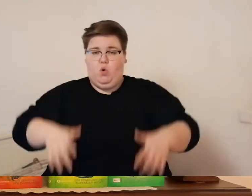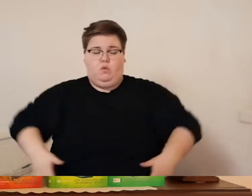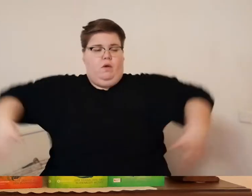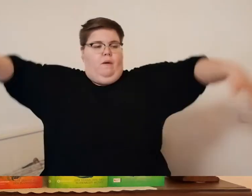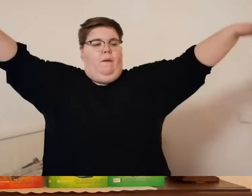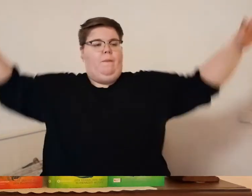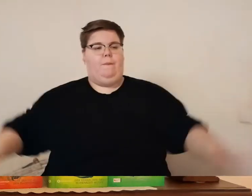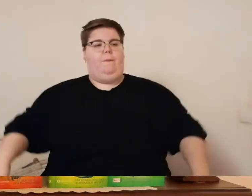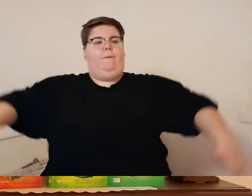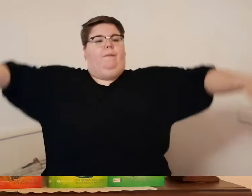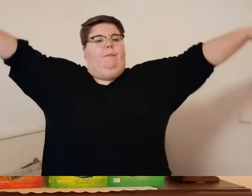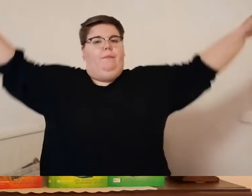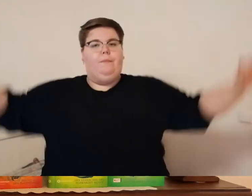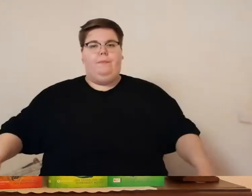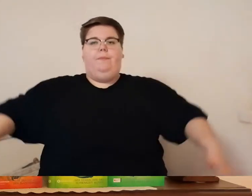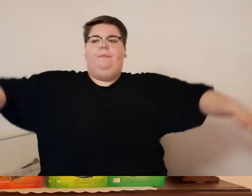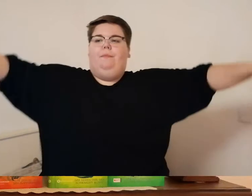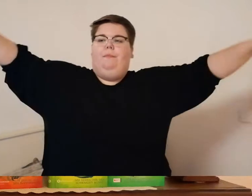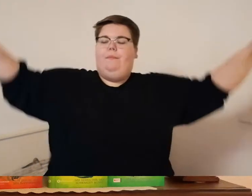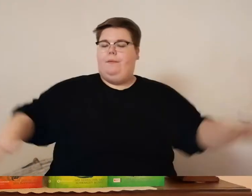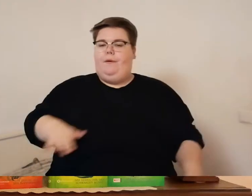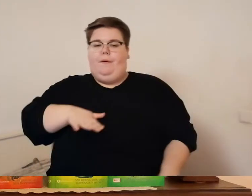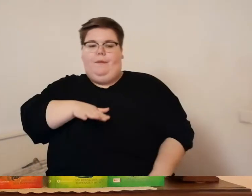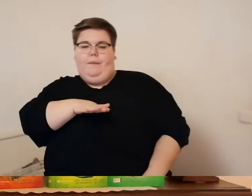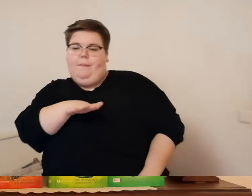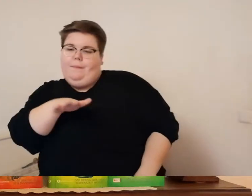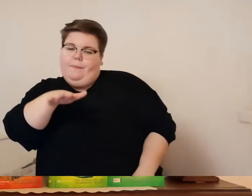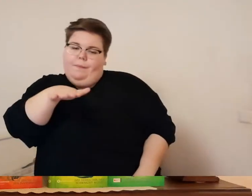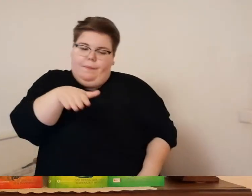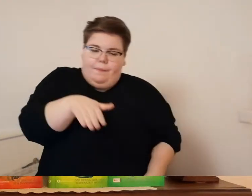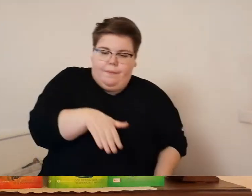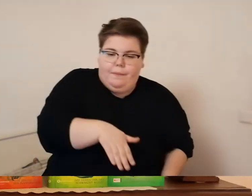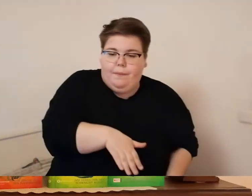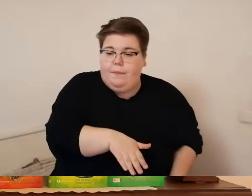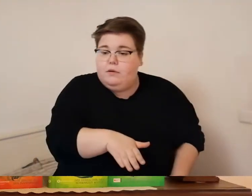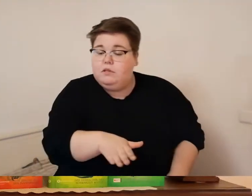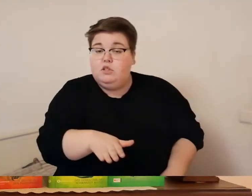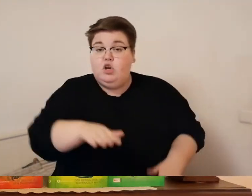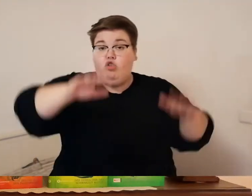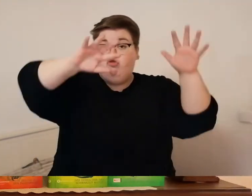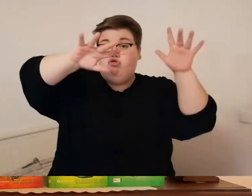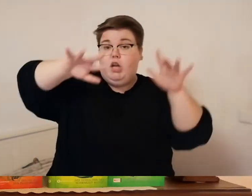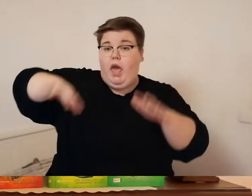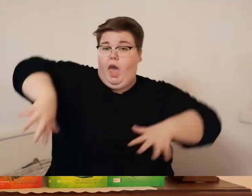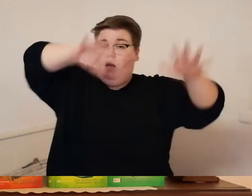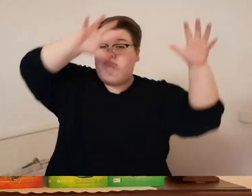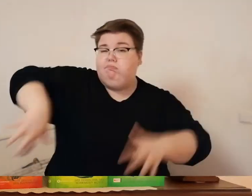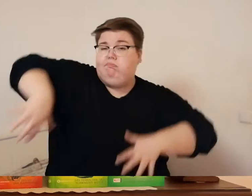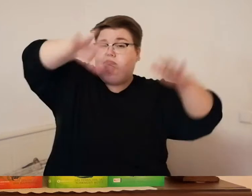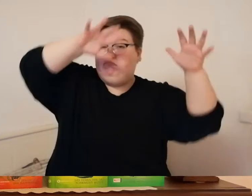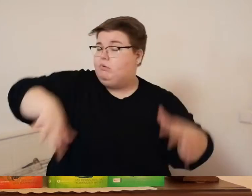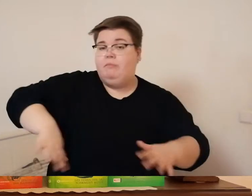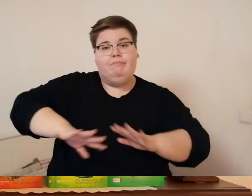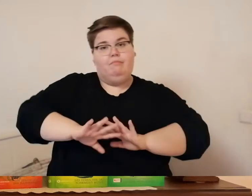vorbeiflogen der schneesturm der vorhin noch hier unten getobt hatte war inzwischen vorbei und die sicht war wieder frei